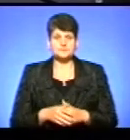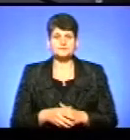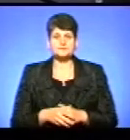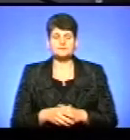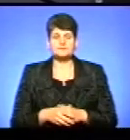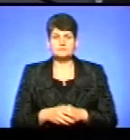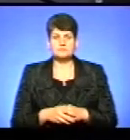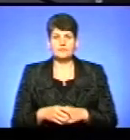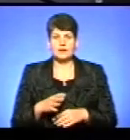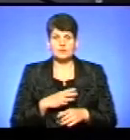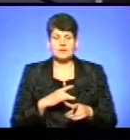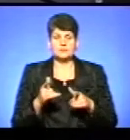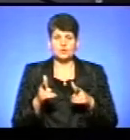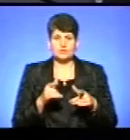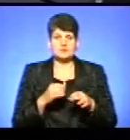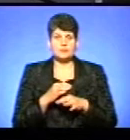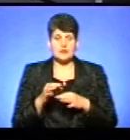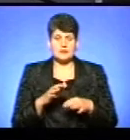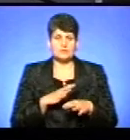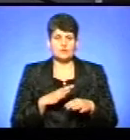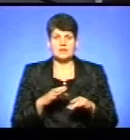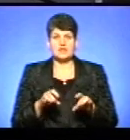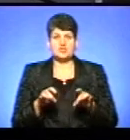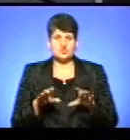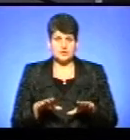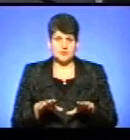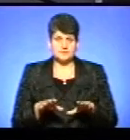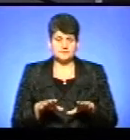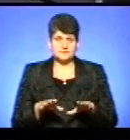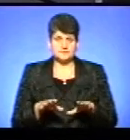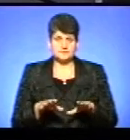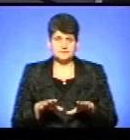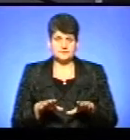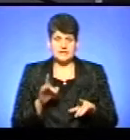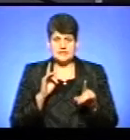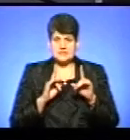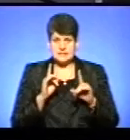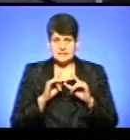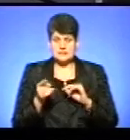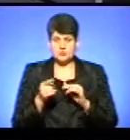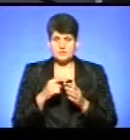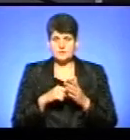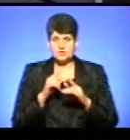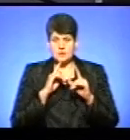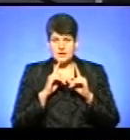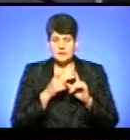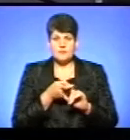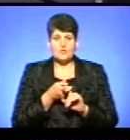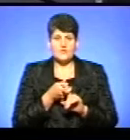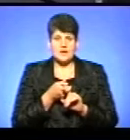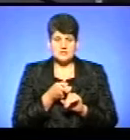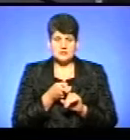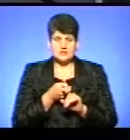Були підготовчі проєкти, були рішення сесії Тернопільської міської ради, пов'язані з